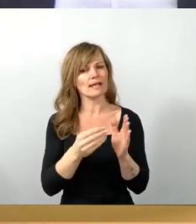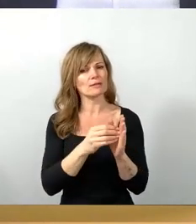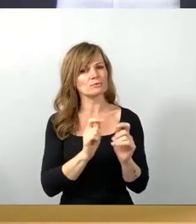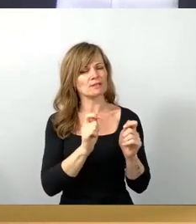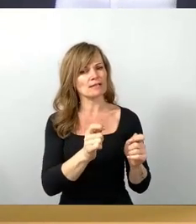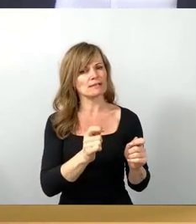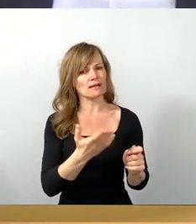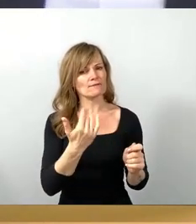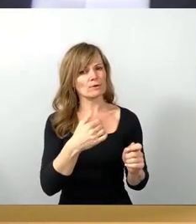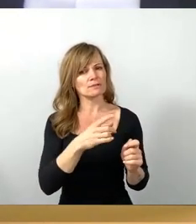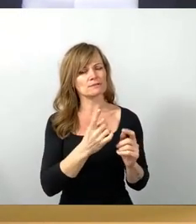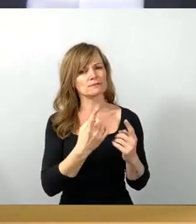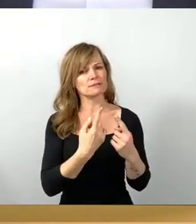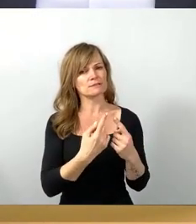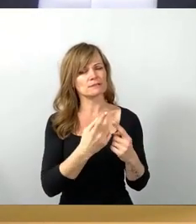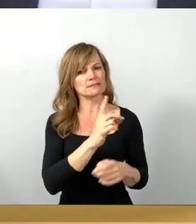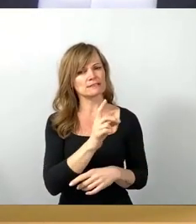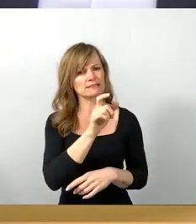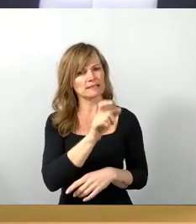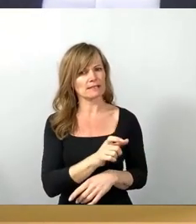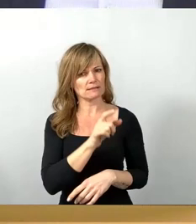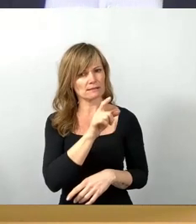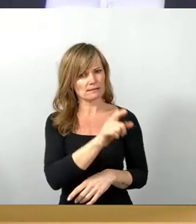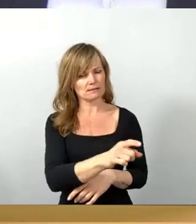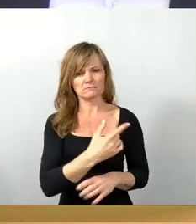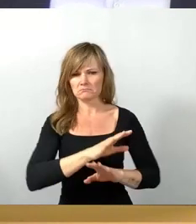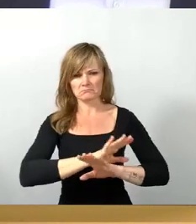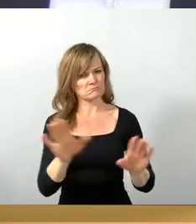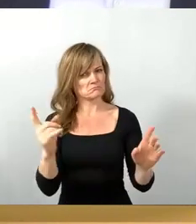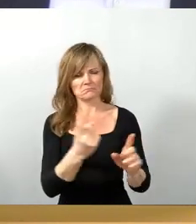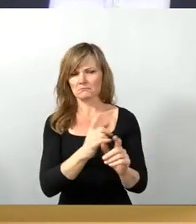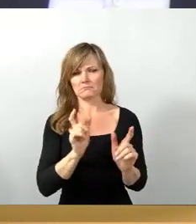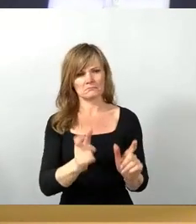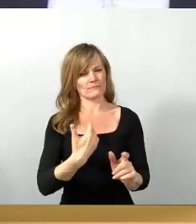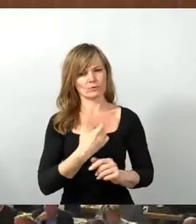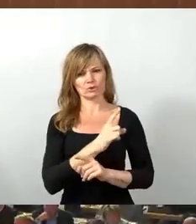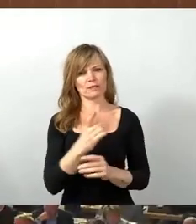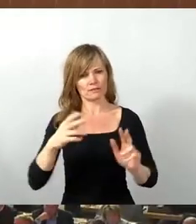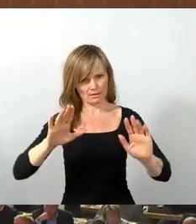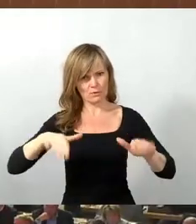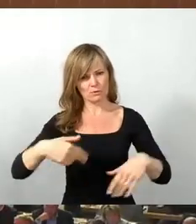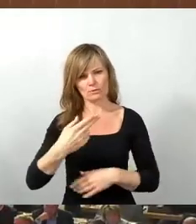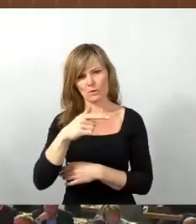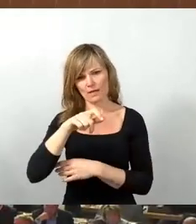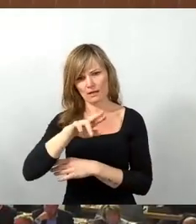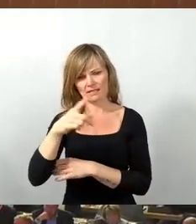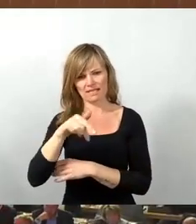Dissidenten? Verzichtet. Okay, dann machen wir los mit Holger Zastrow. Bitte schön.